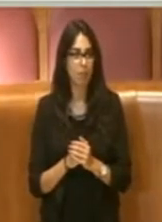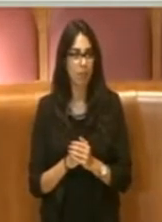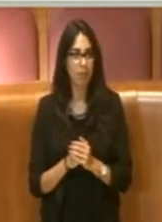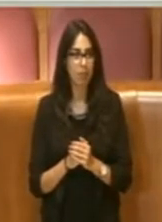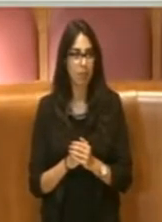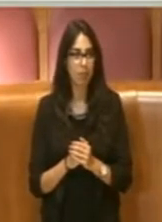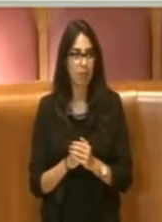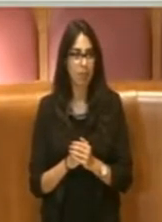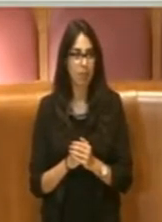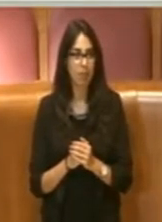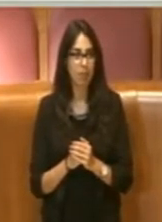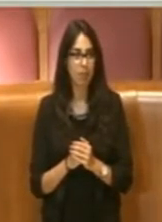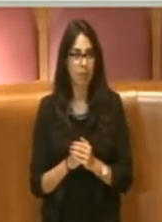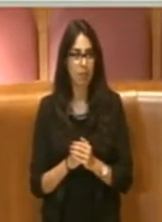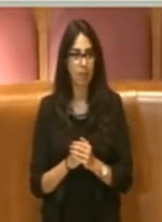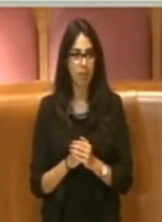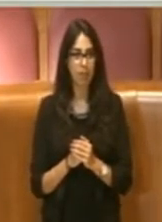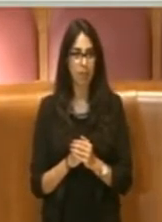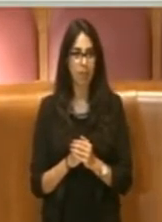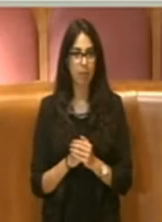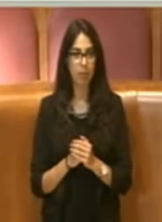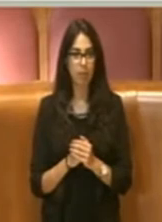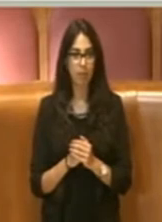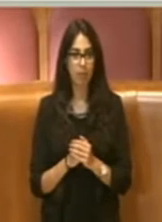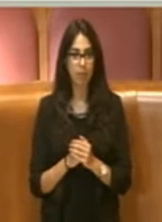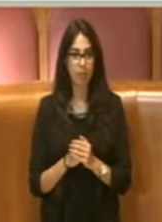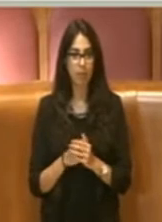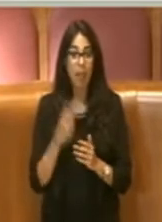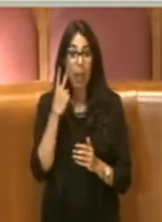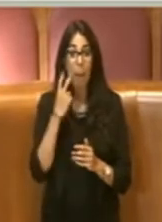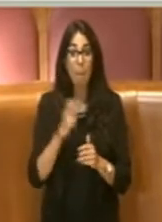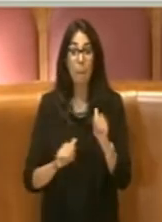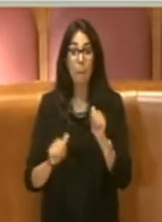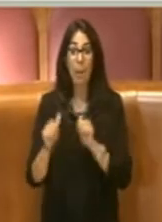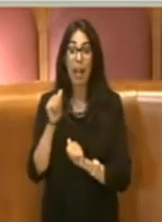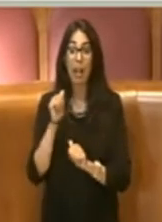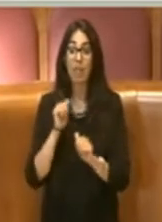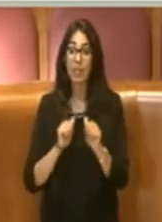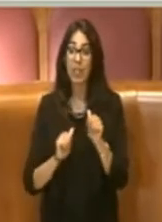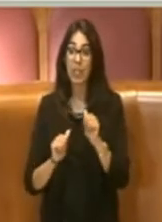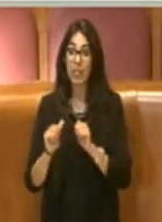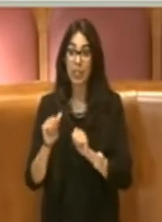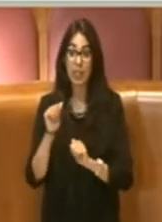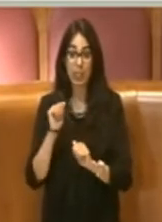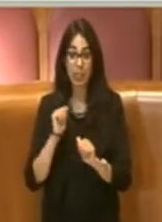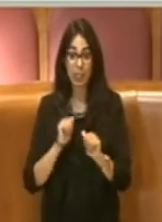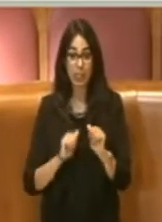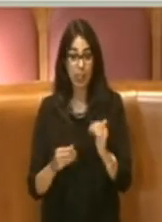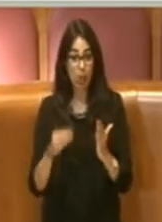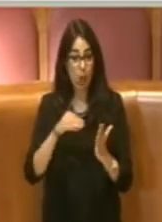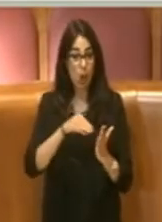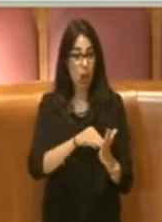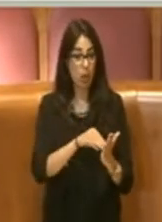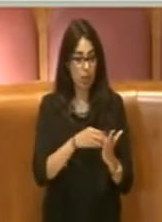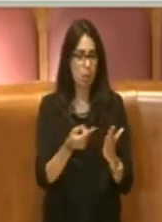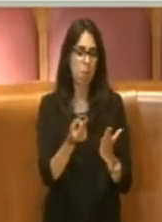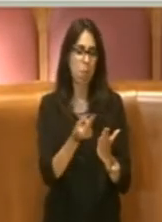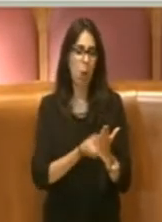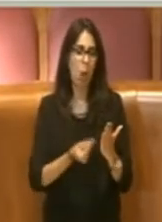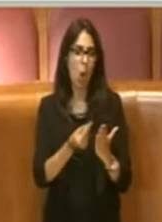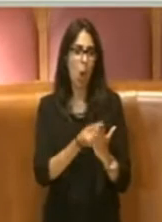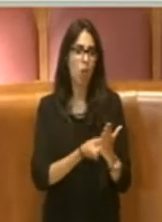Le previsioni si fanno su livelli di progettazione a volte estremamente